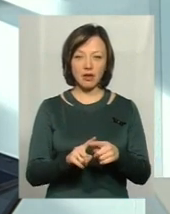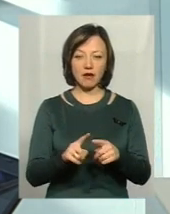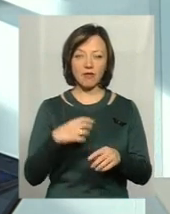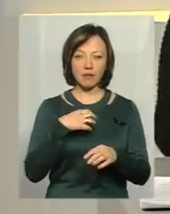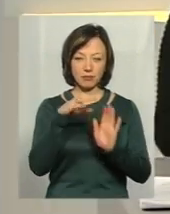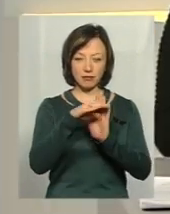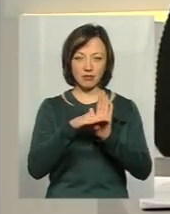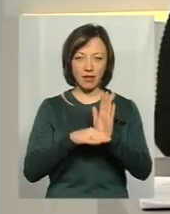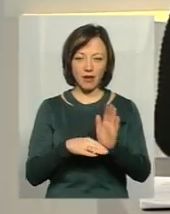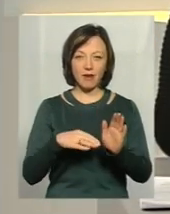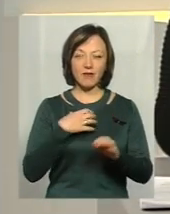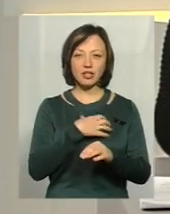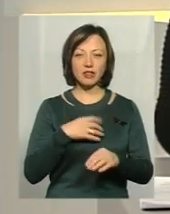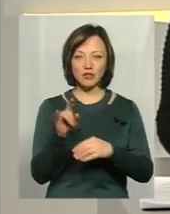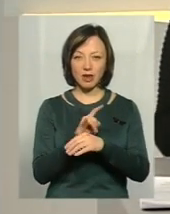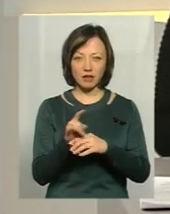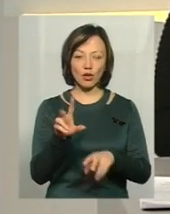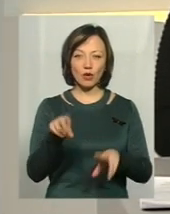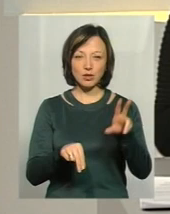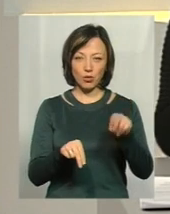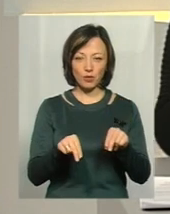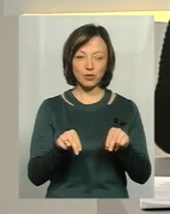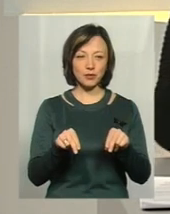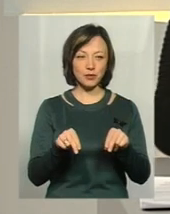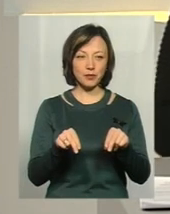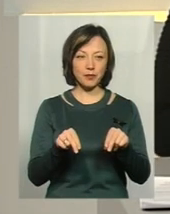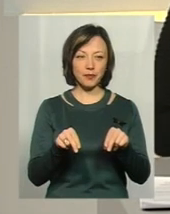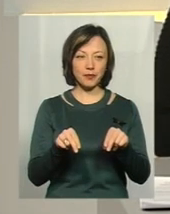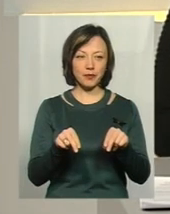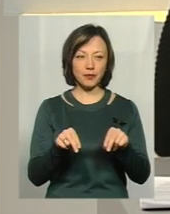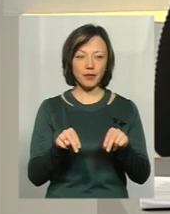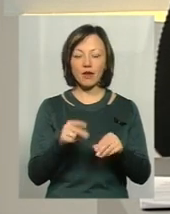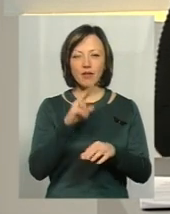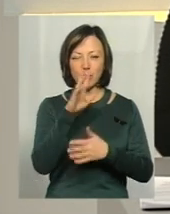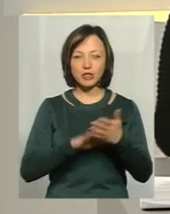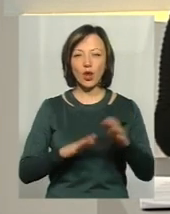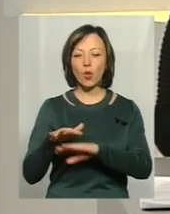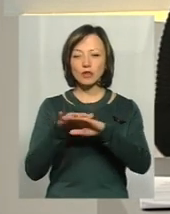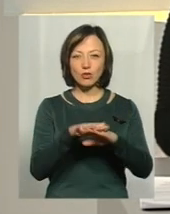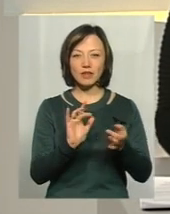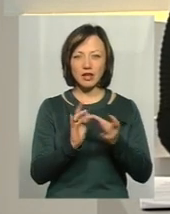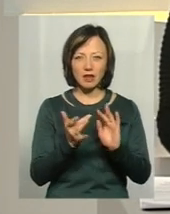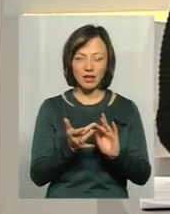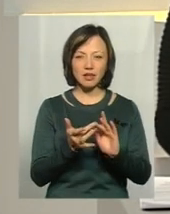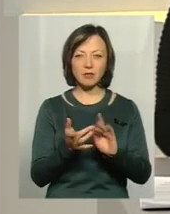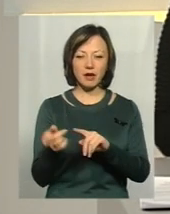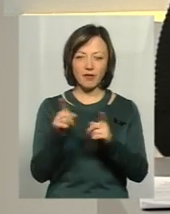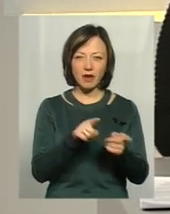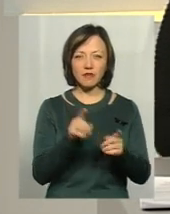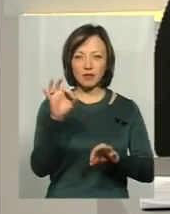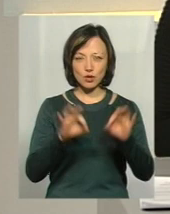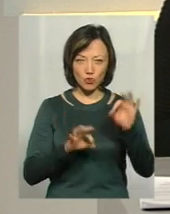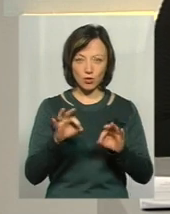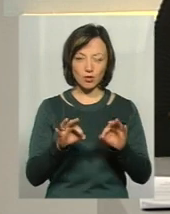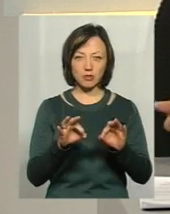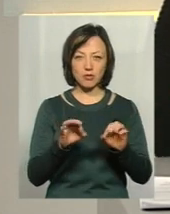в принципі, розрахунок у мережі інтернет і взагалі у ці переведення. Тобто тут відсоток,